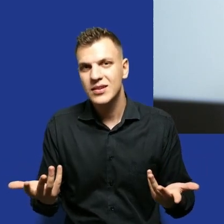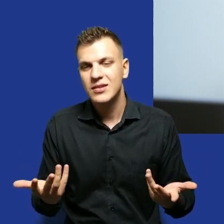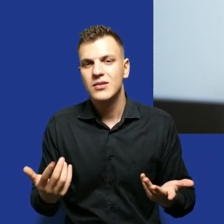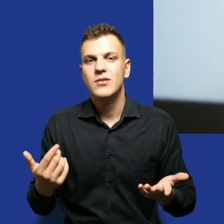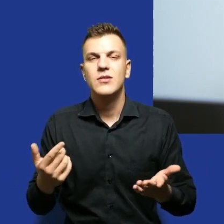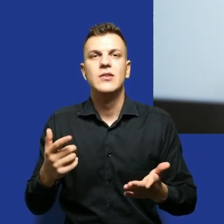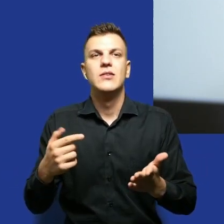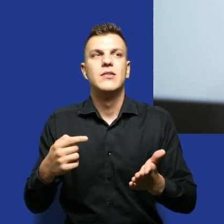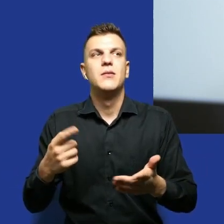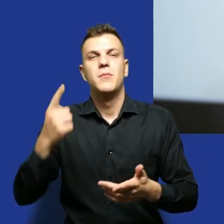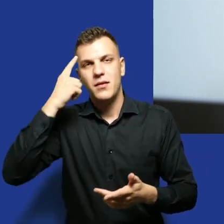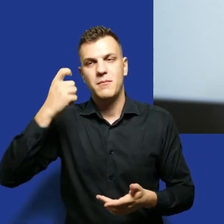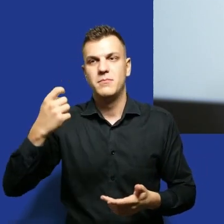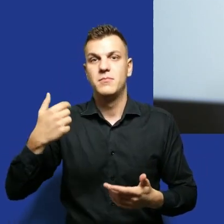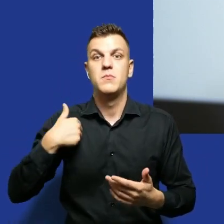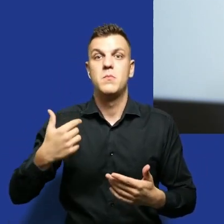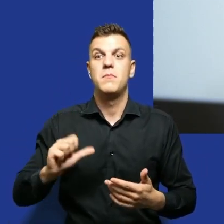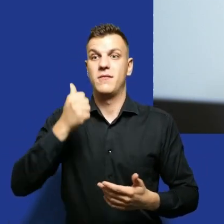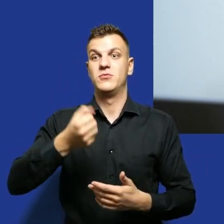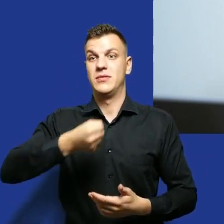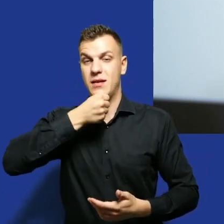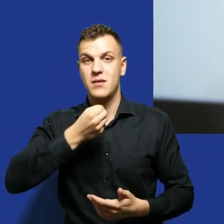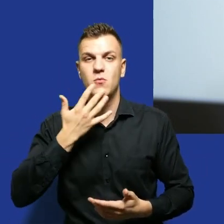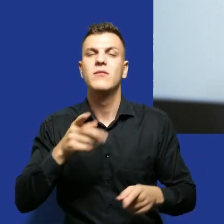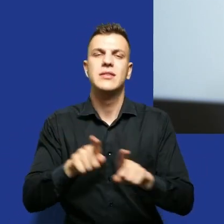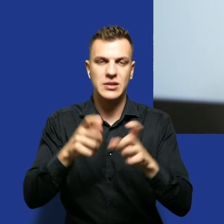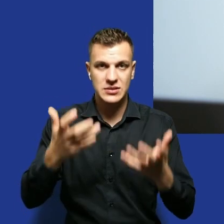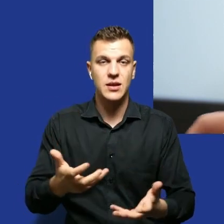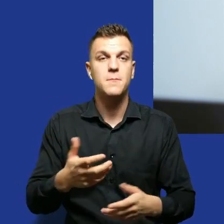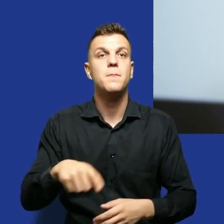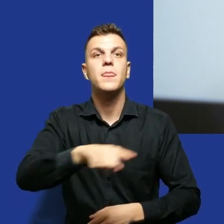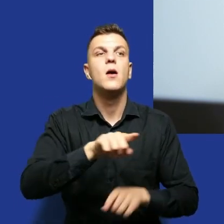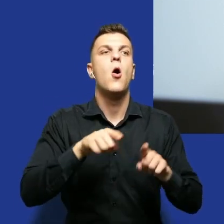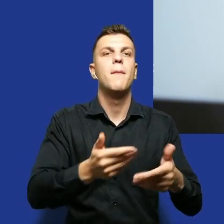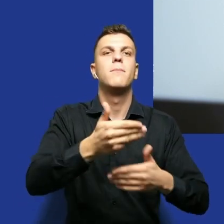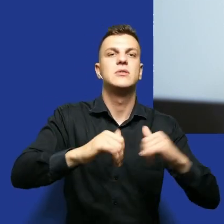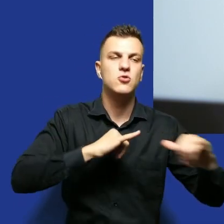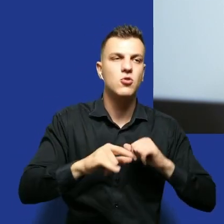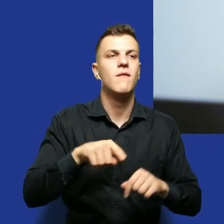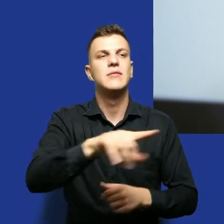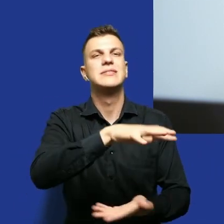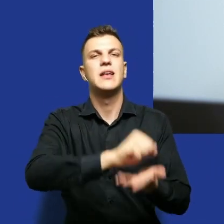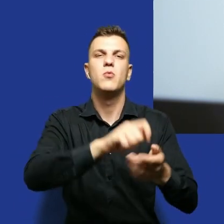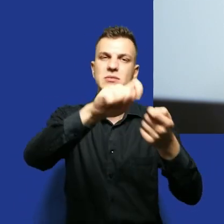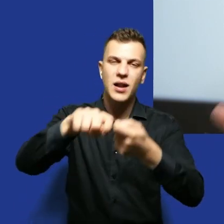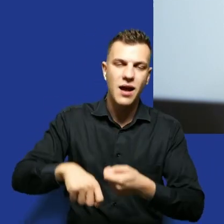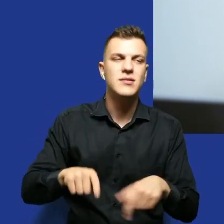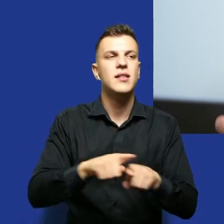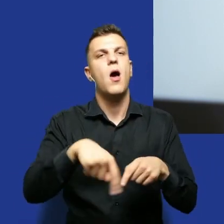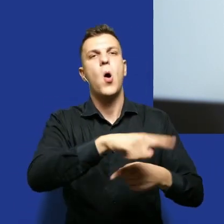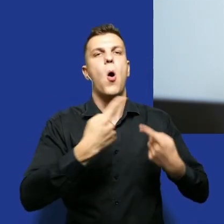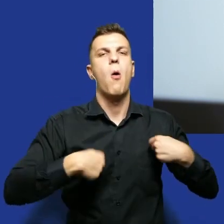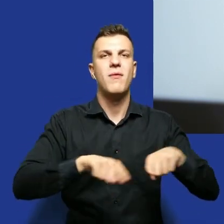kiedy po raz pierwszy zabrałem głos, że w interesie organizacji pozarządowych, w interesie watchdogów, w interesie obywateli, którzy chcą